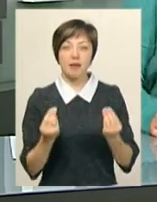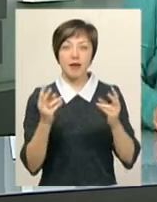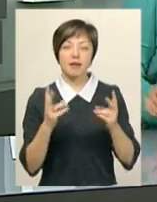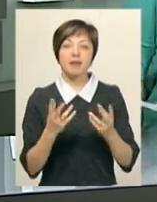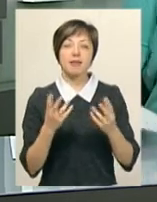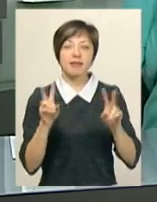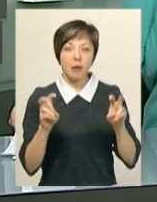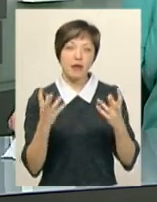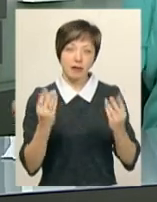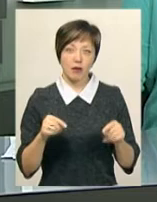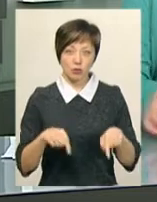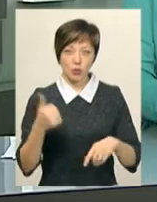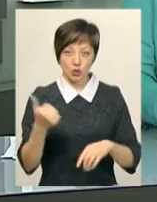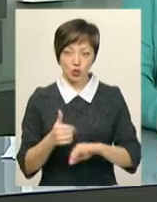тижня.